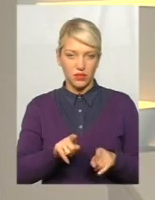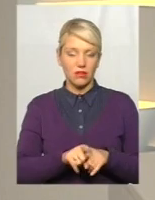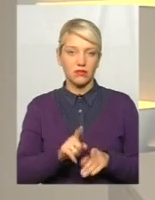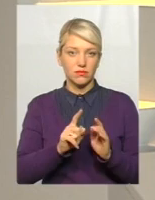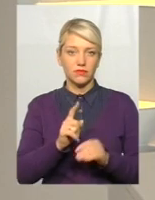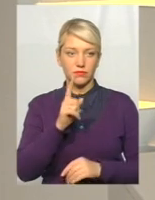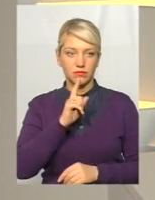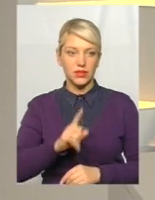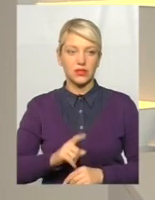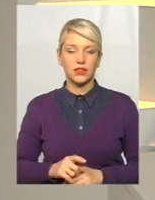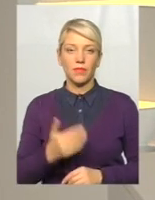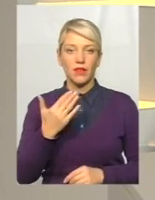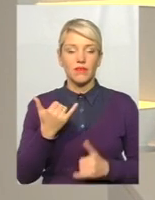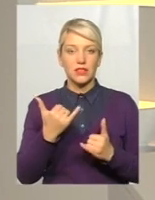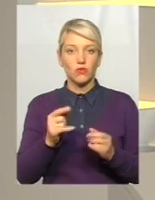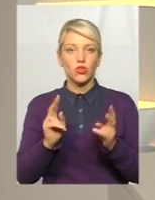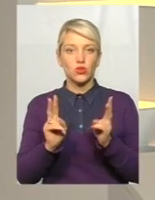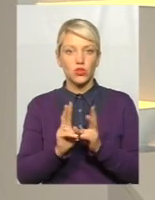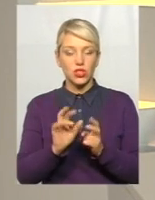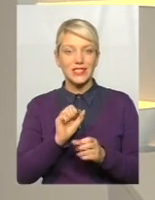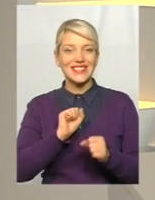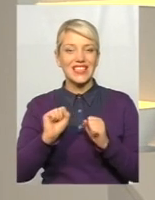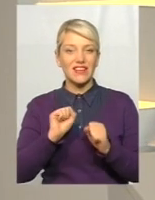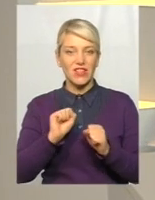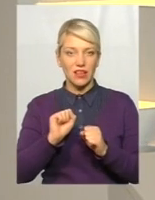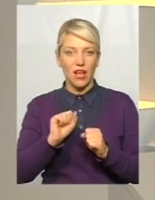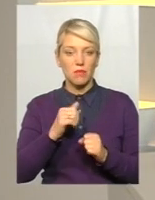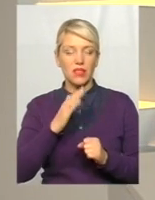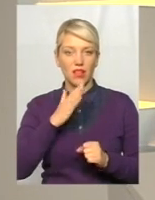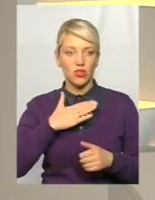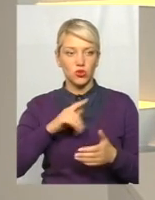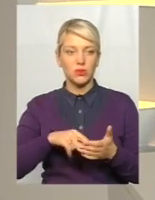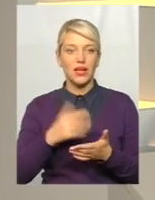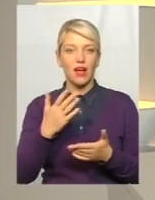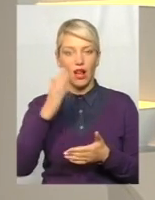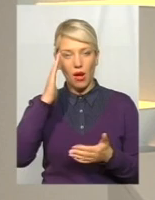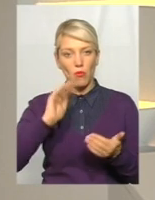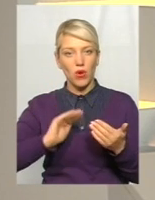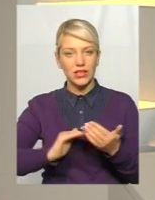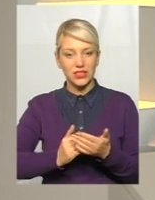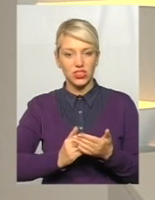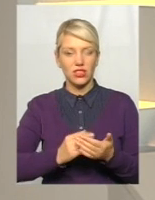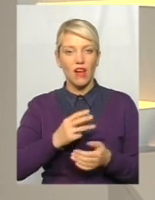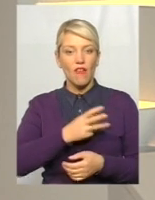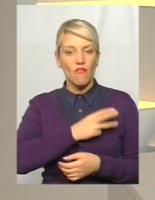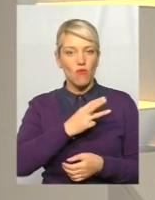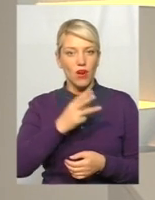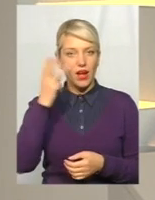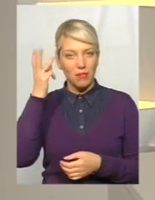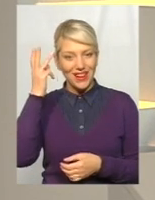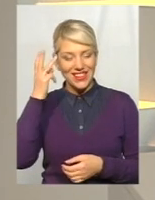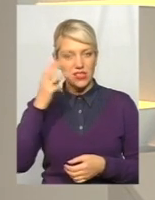ви сьогодні зустрічалися з керівниками міста, а яка ж політична воля Хмельницького керівництва? Приємно відзначити, що